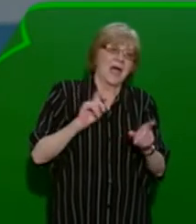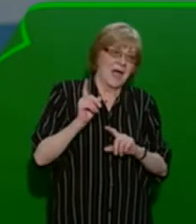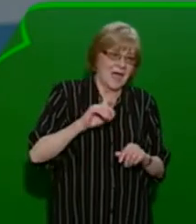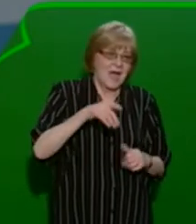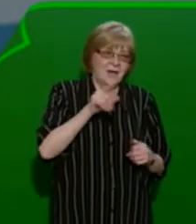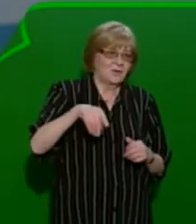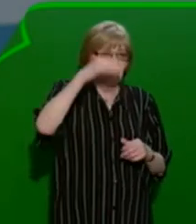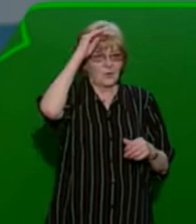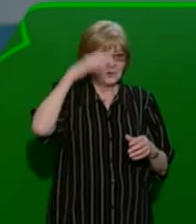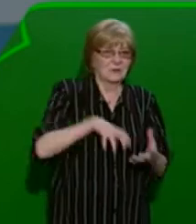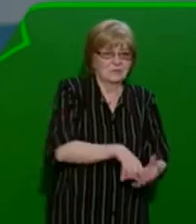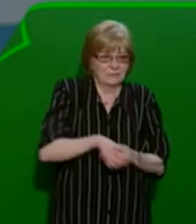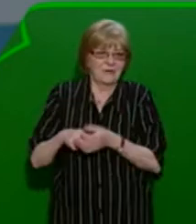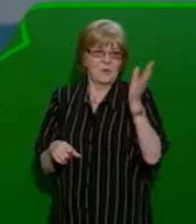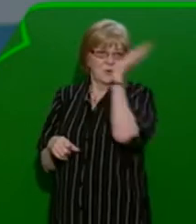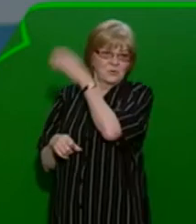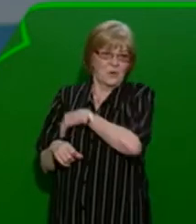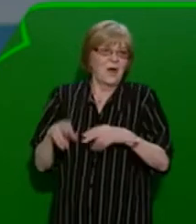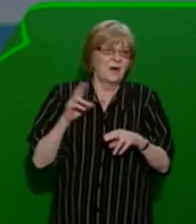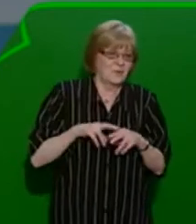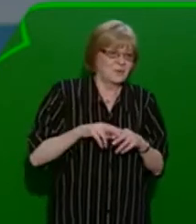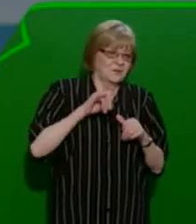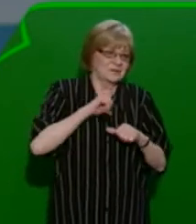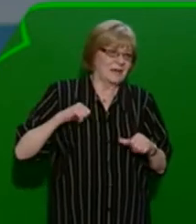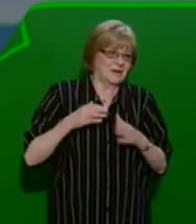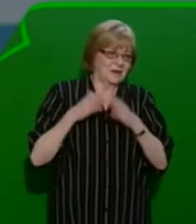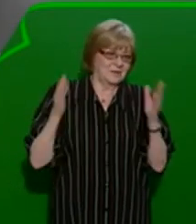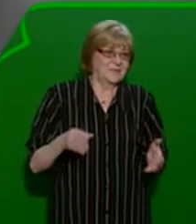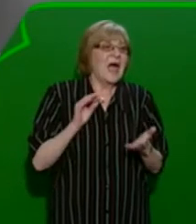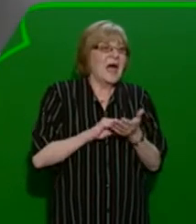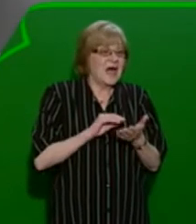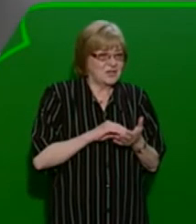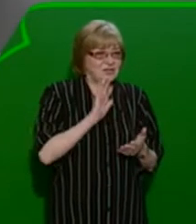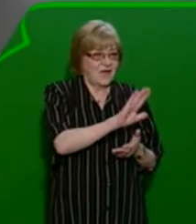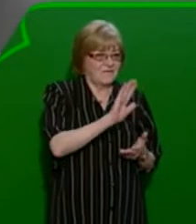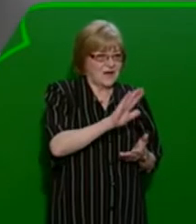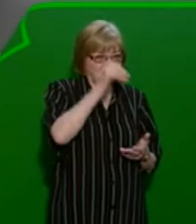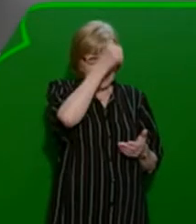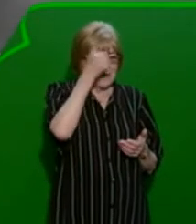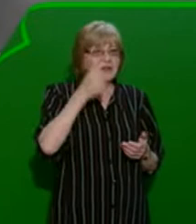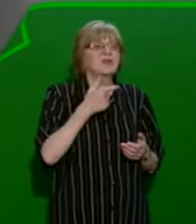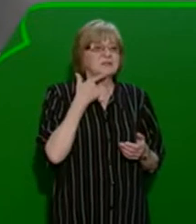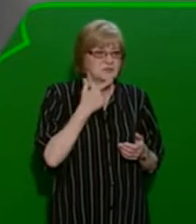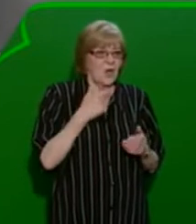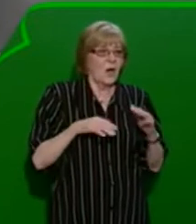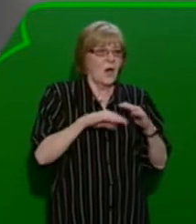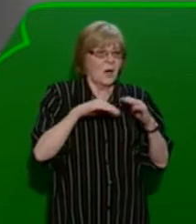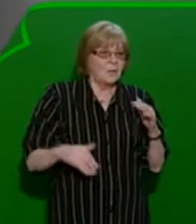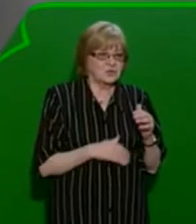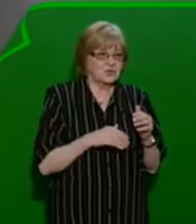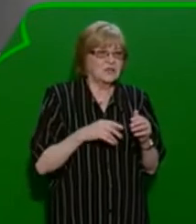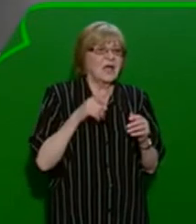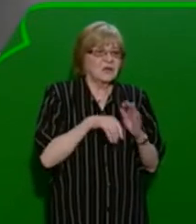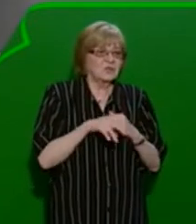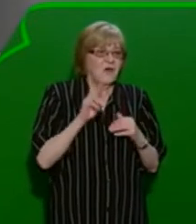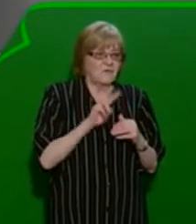kluci přitáhnou domů, takže s tím se potom vypořádají sami. Pak mě zaujíl ještě jeden fakt, vaše jméno tam padlo, pod přezdívkou Vondy, to